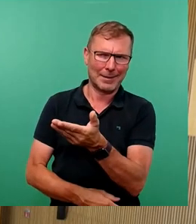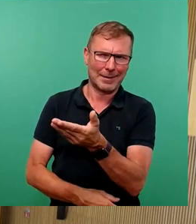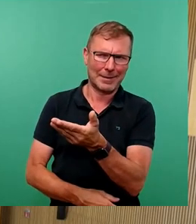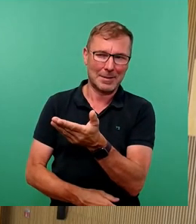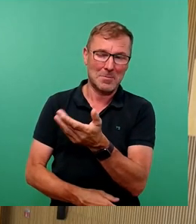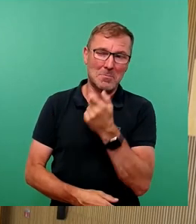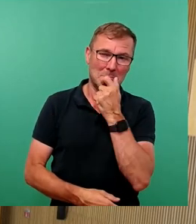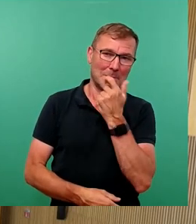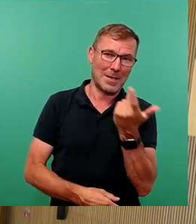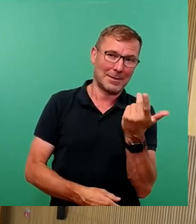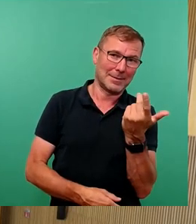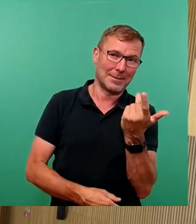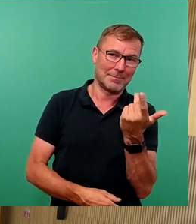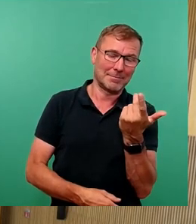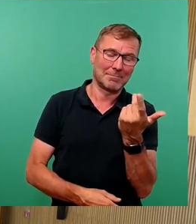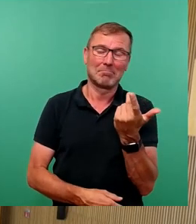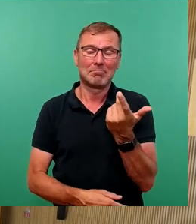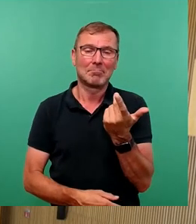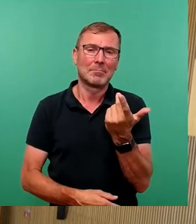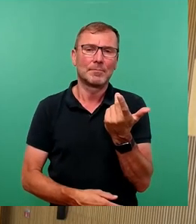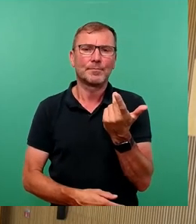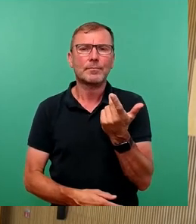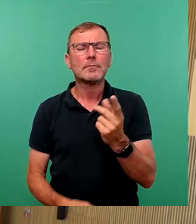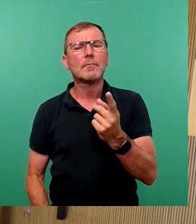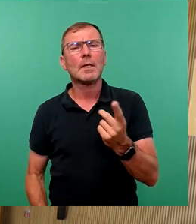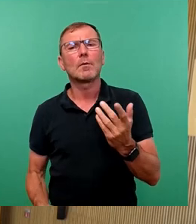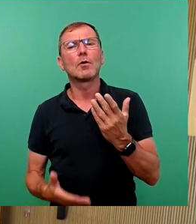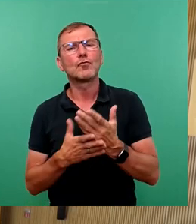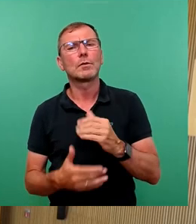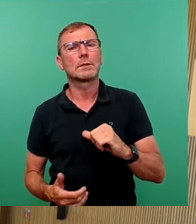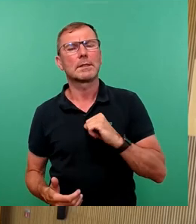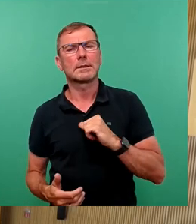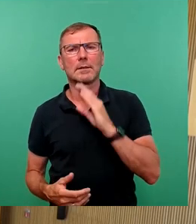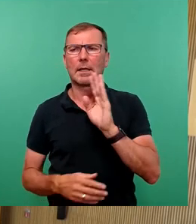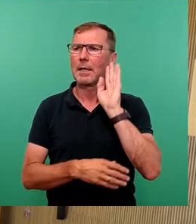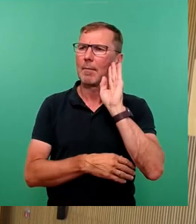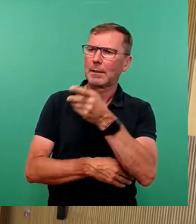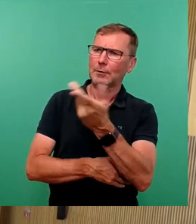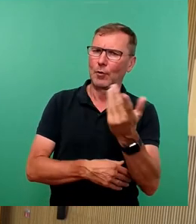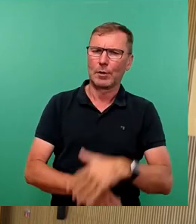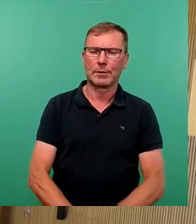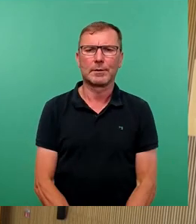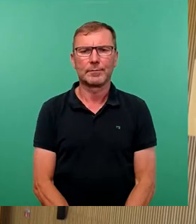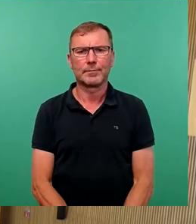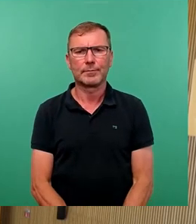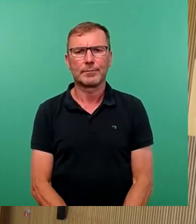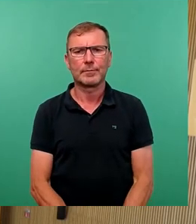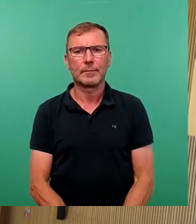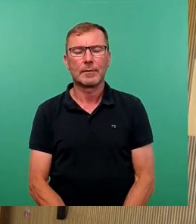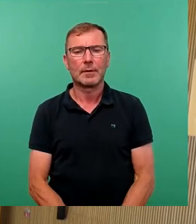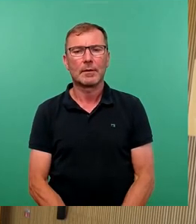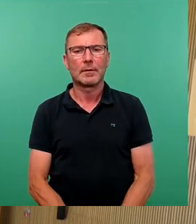es ist schon interessant, dann die Redebeiträge zu hören hier im Rat. Wird das FDP